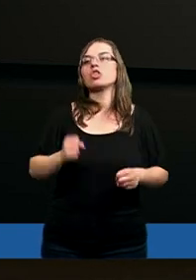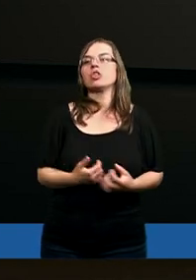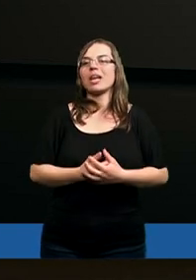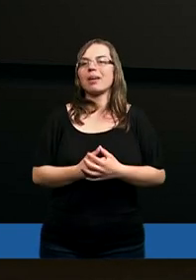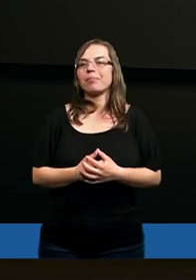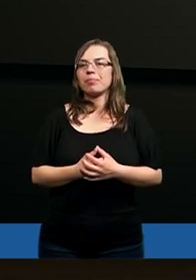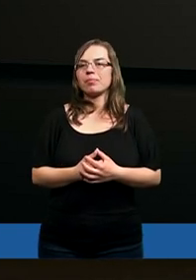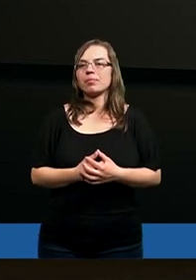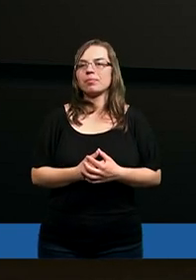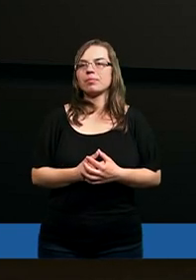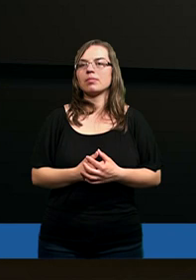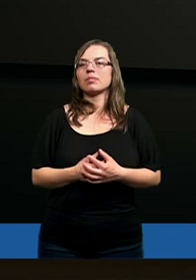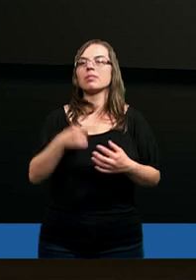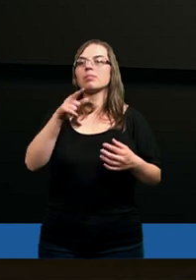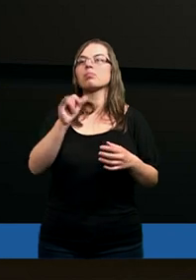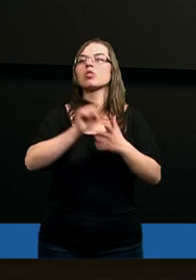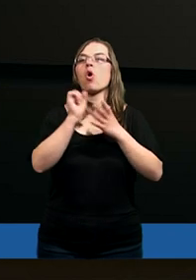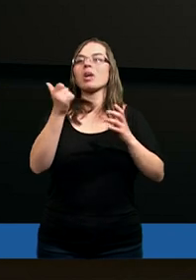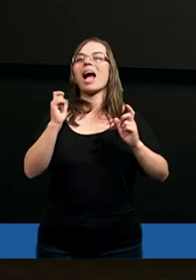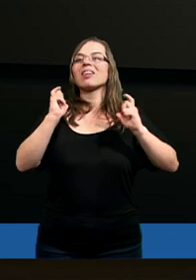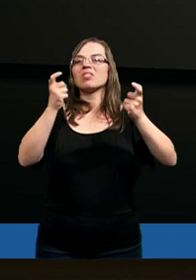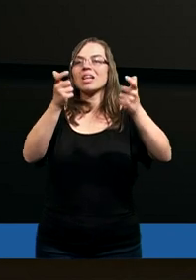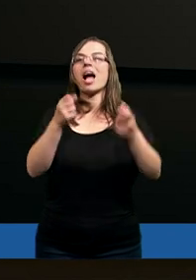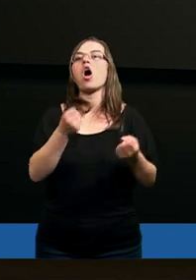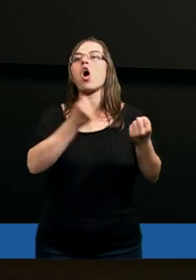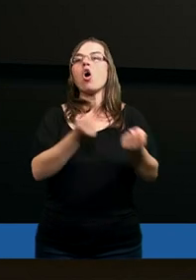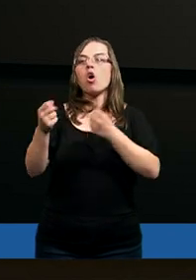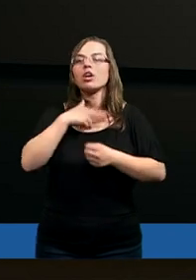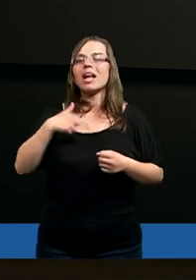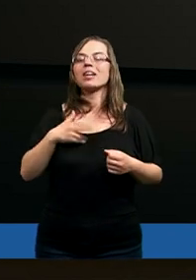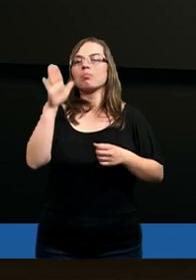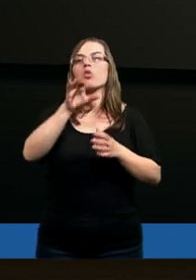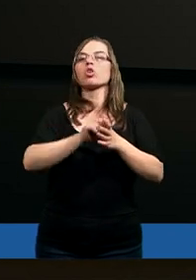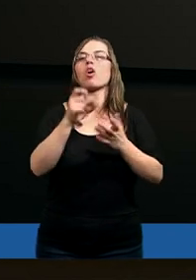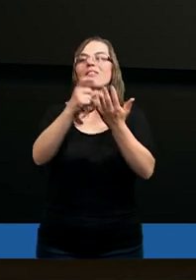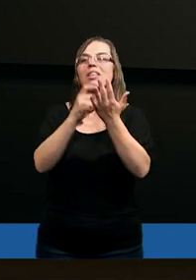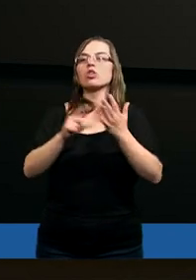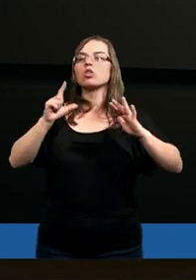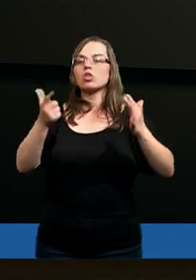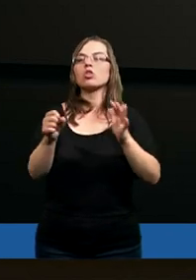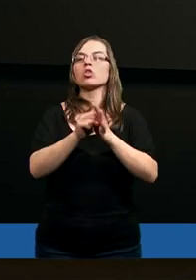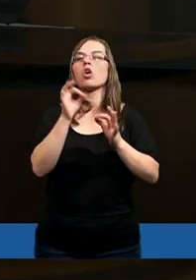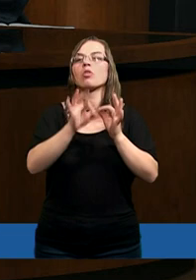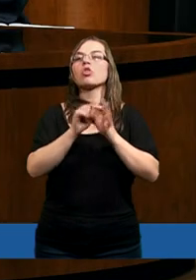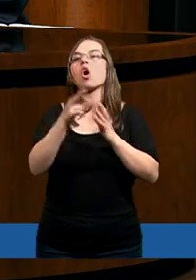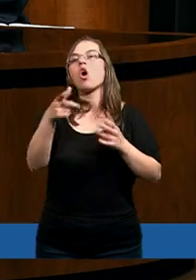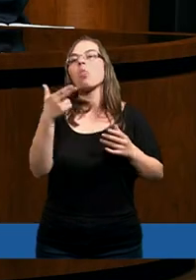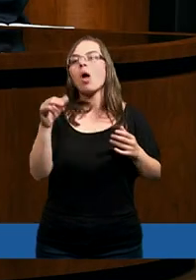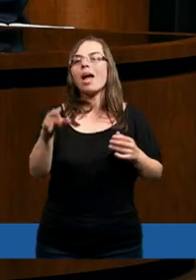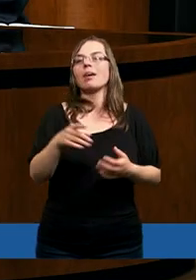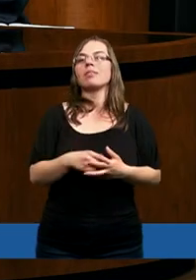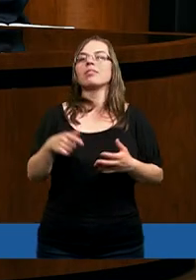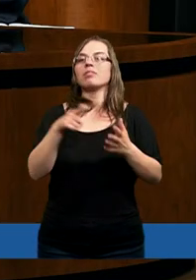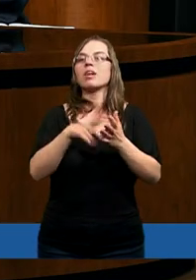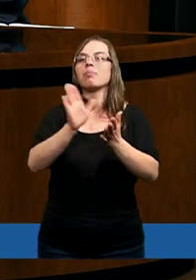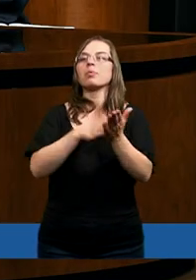Tak właśnie było. A do jakich wydarzeń odnosi nas Bóg w wersecie siódmym? Do Sodomy i Gomory. No właśnie.